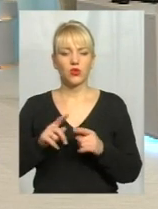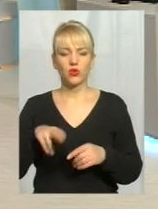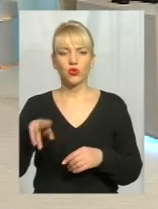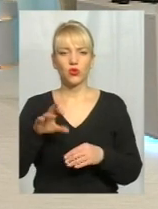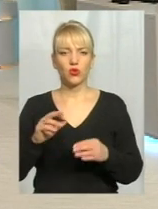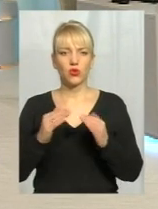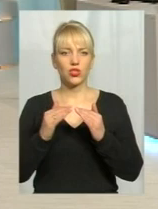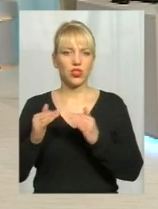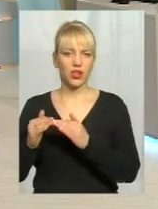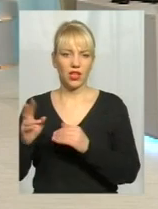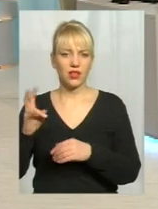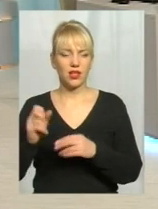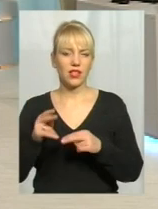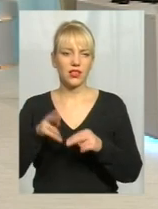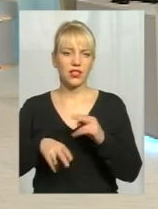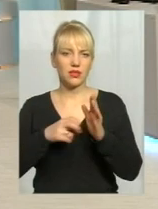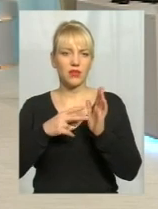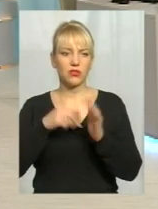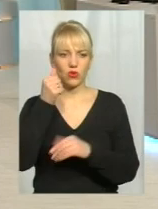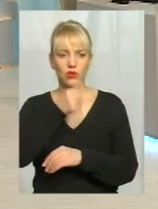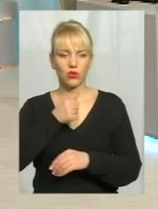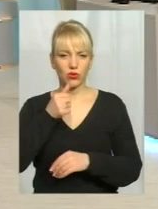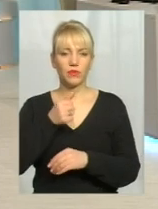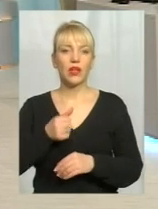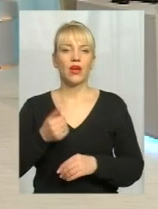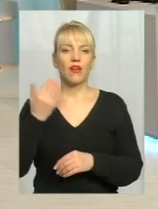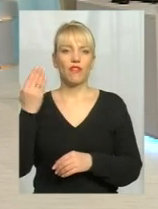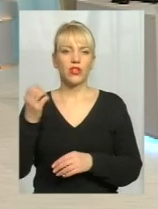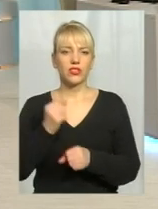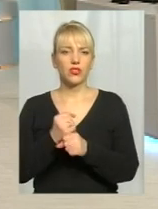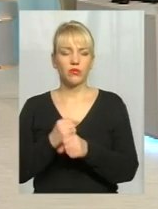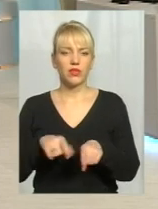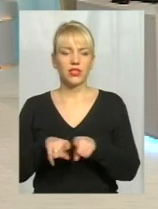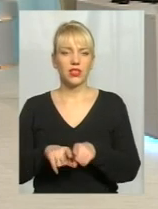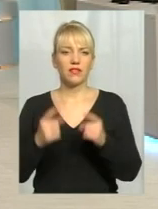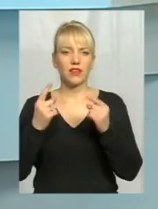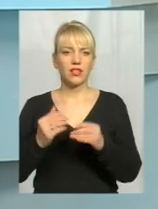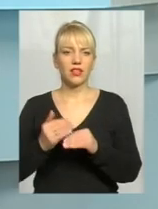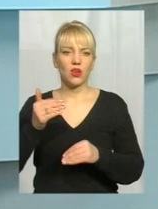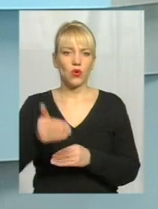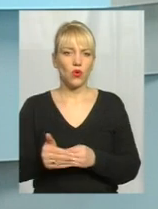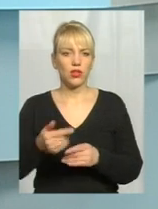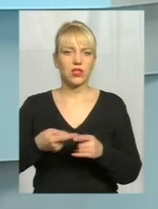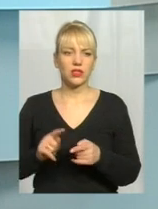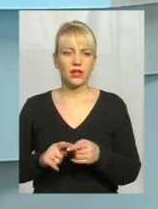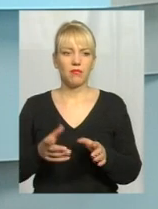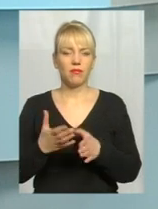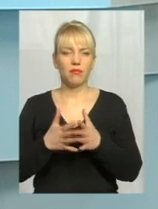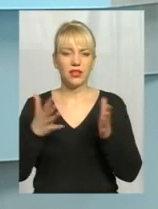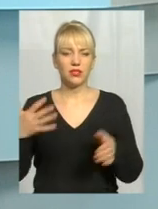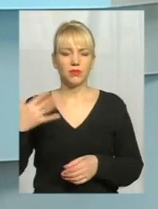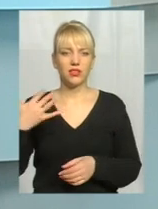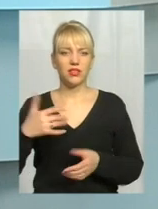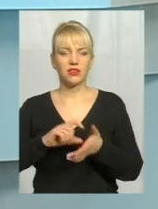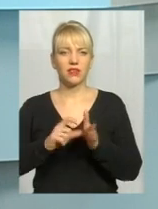на кінець 2017 року вони зробили такий великий крок. Це більше 50 квартир.